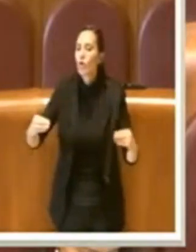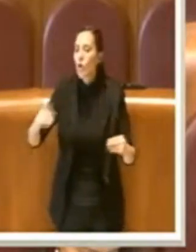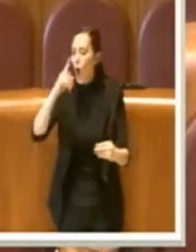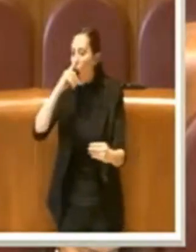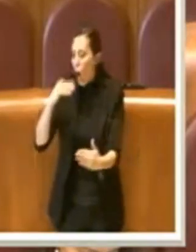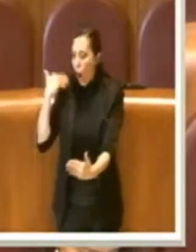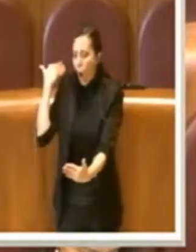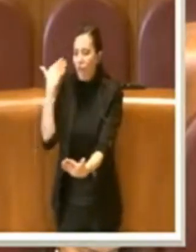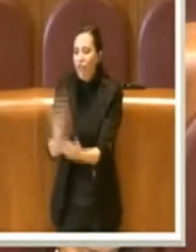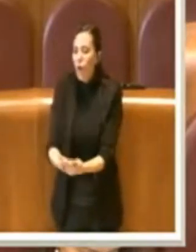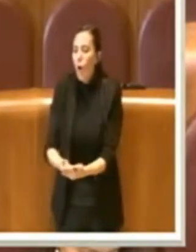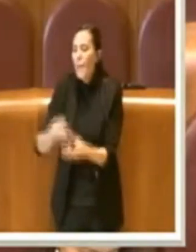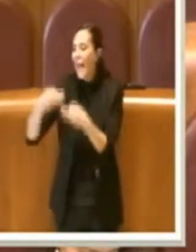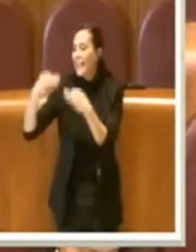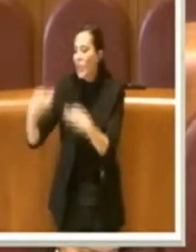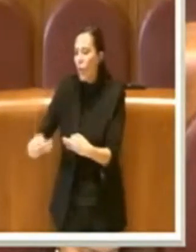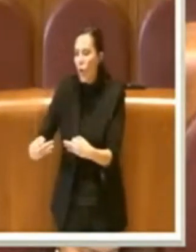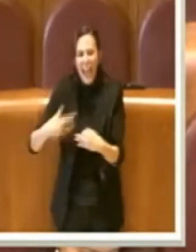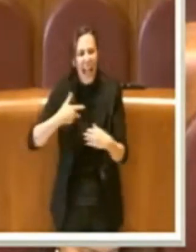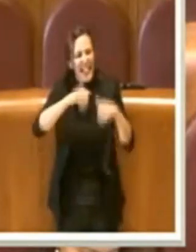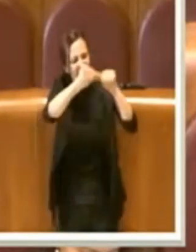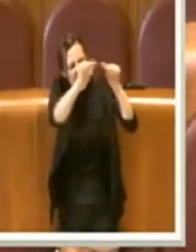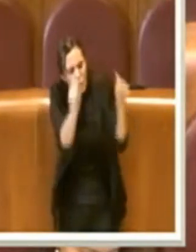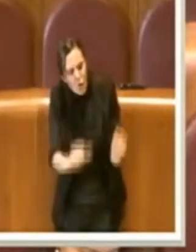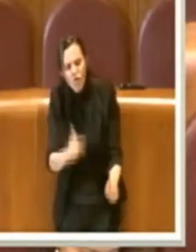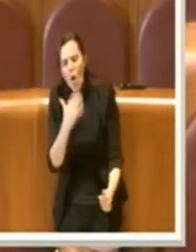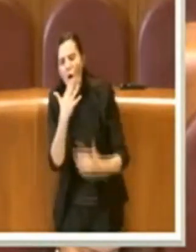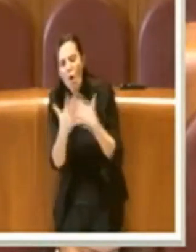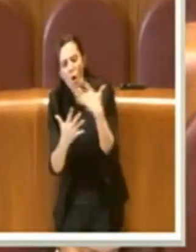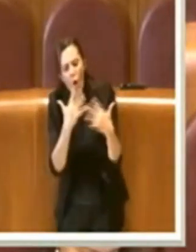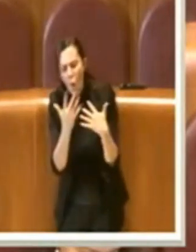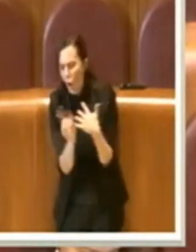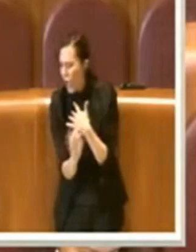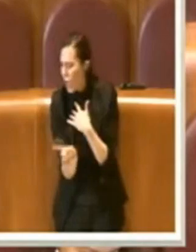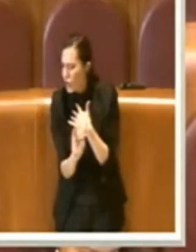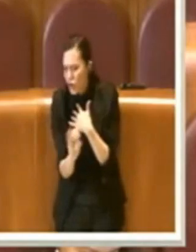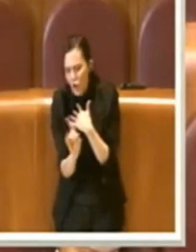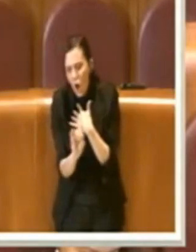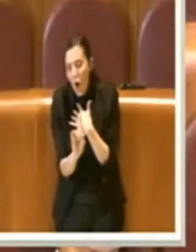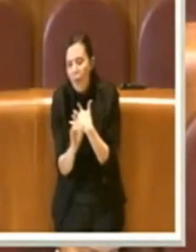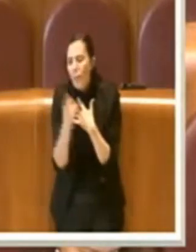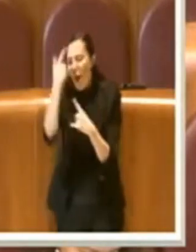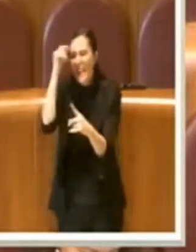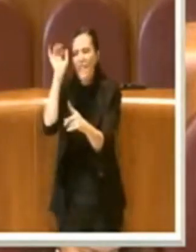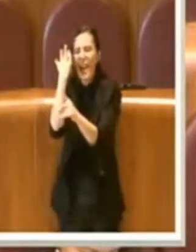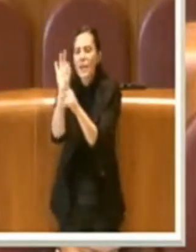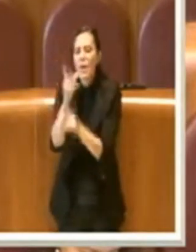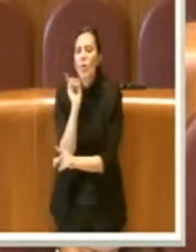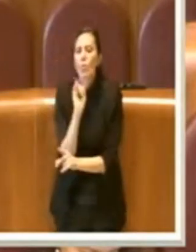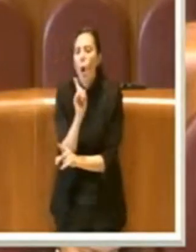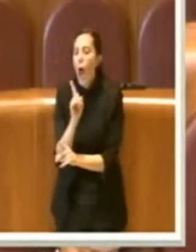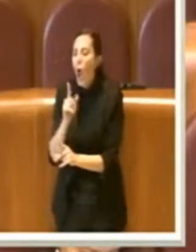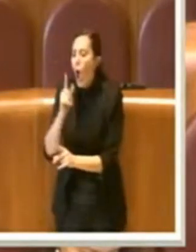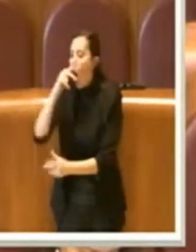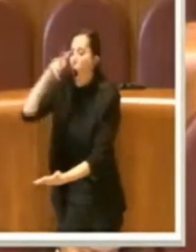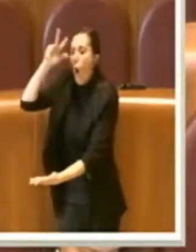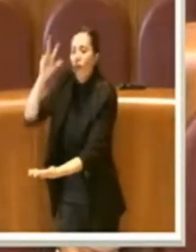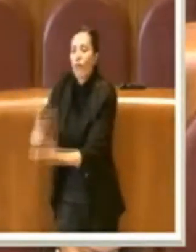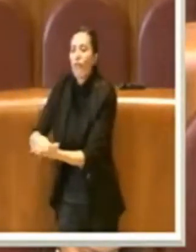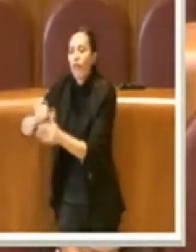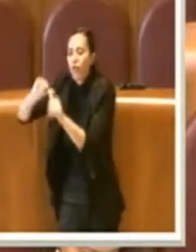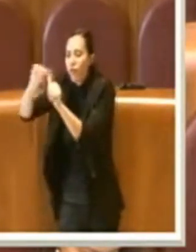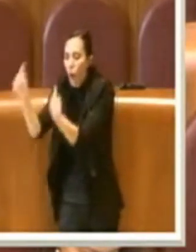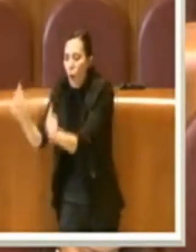decoro, non si riferisce alla tipologia o al colore di cassonetto. Si riferisce alla conformità, alla